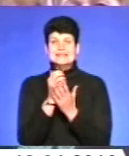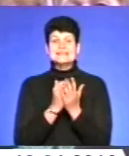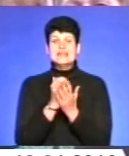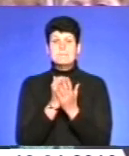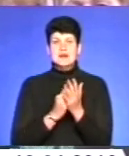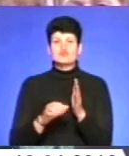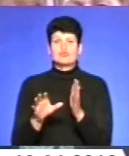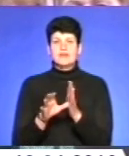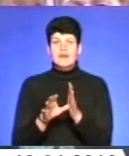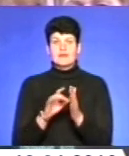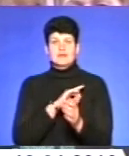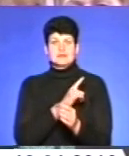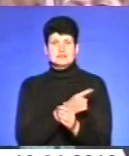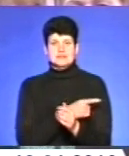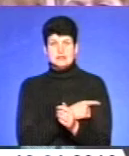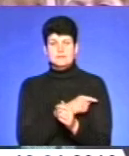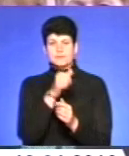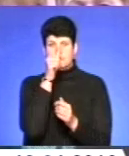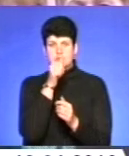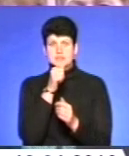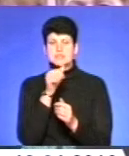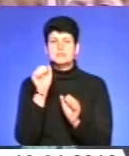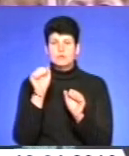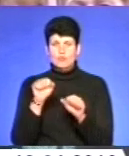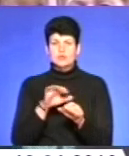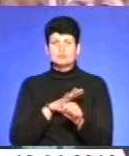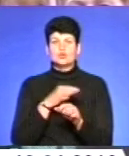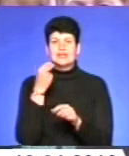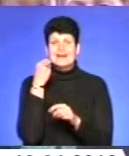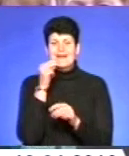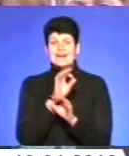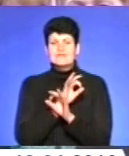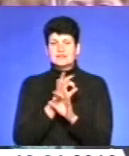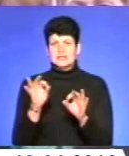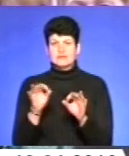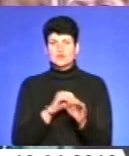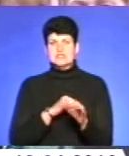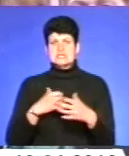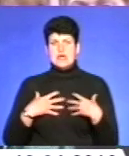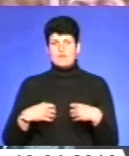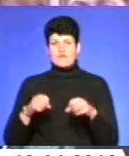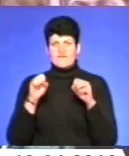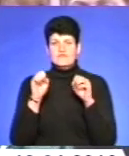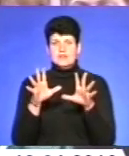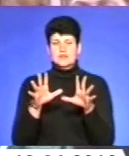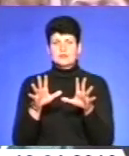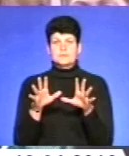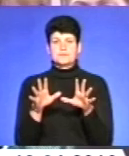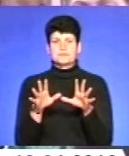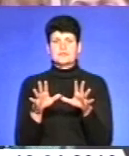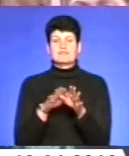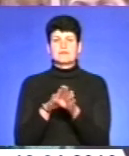енергії, сил, для того, щоб місяць можна було ефективно, самовіддано і з віддачою